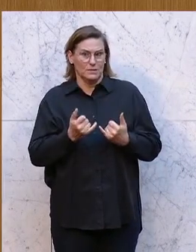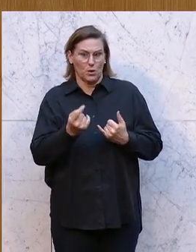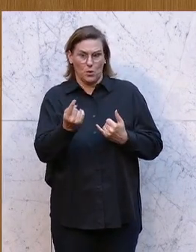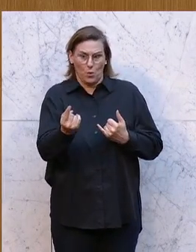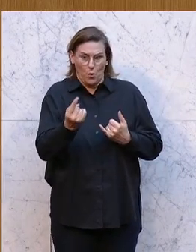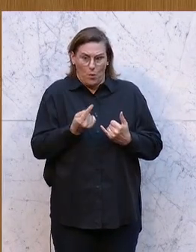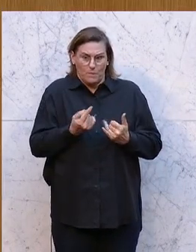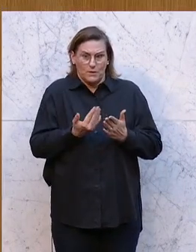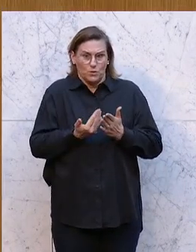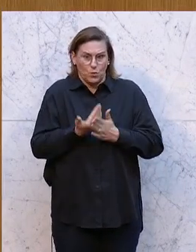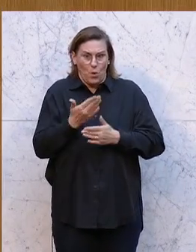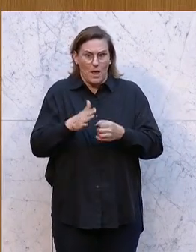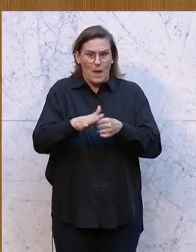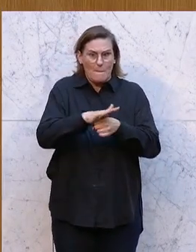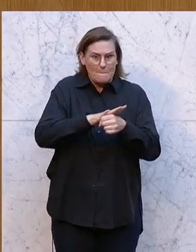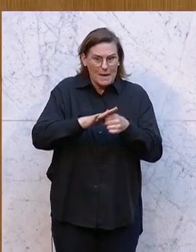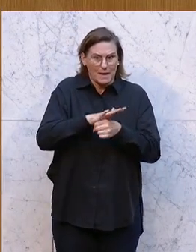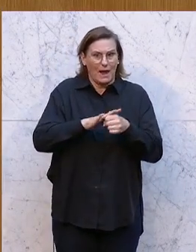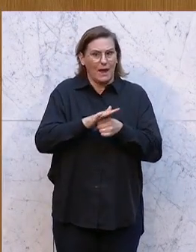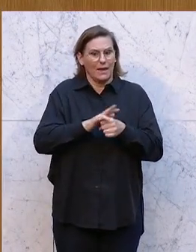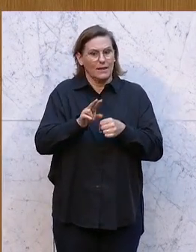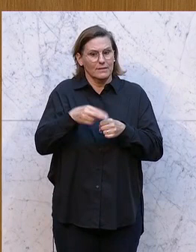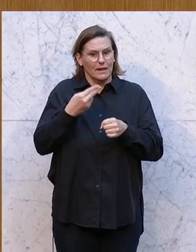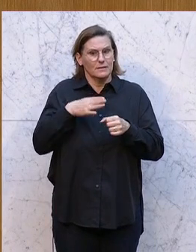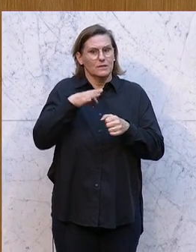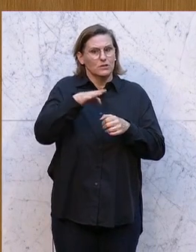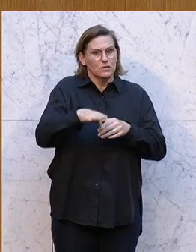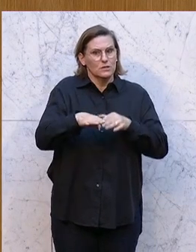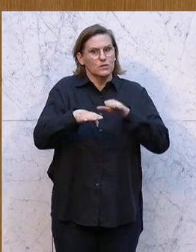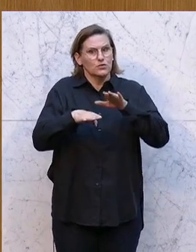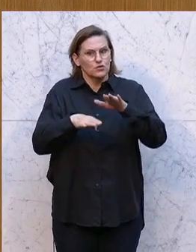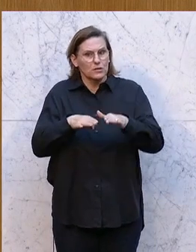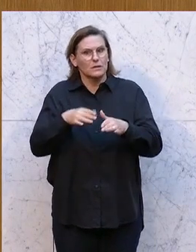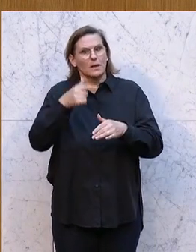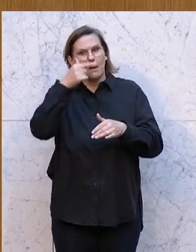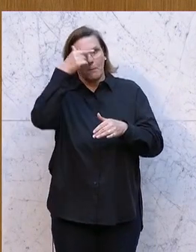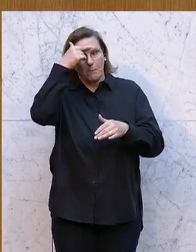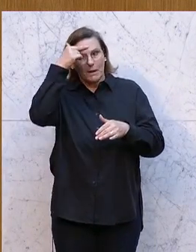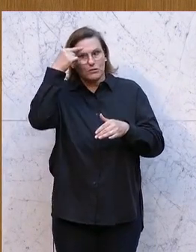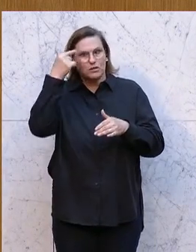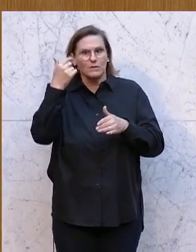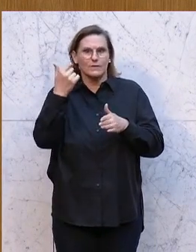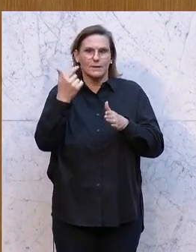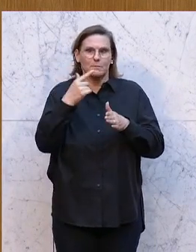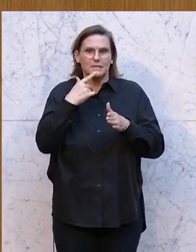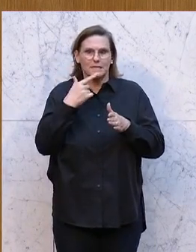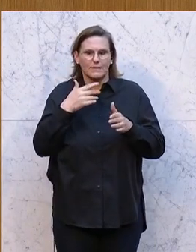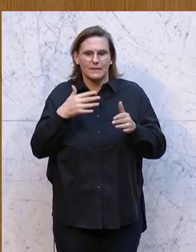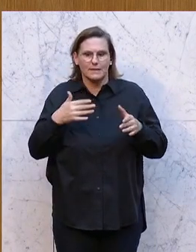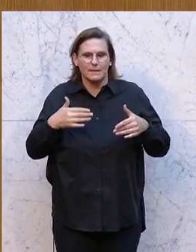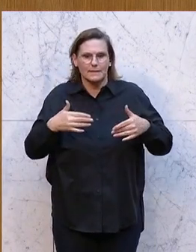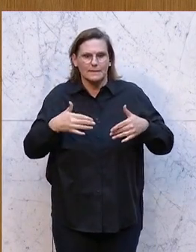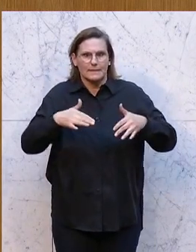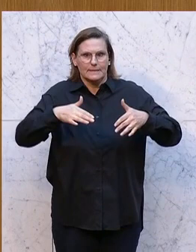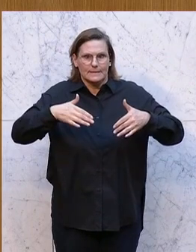ist halt in diesem Bereich der nächste Schritt, die Menschen zu digitalisieren, hineinzuzwingen in das System